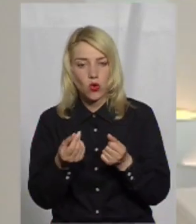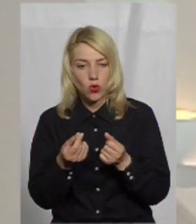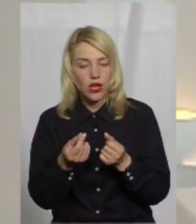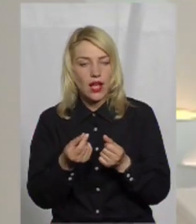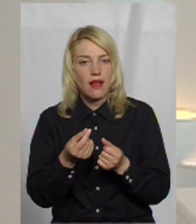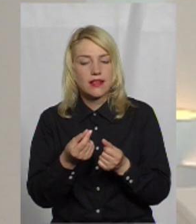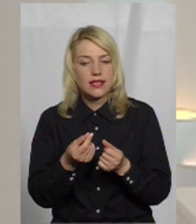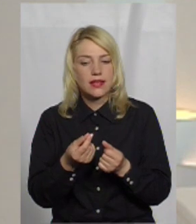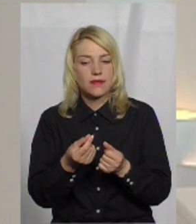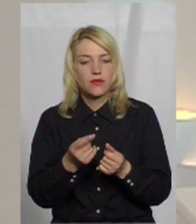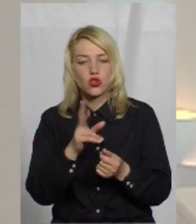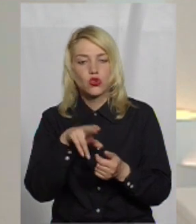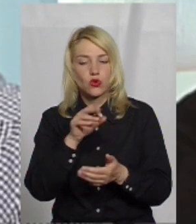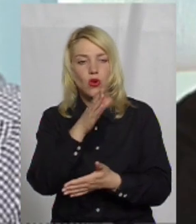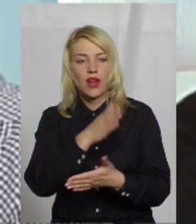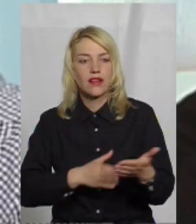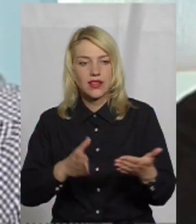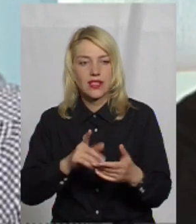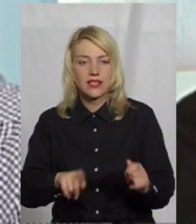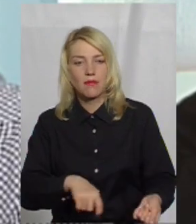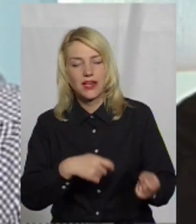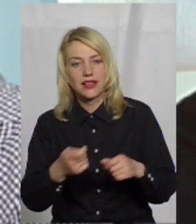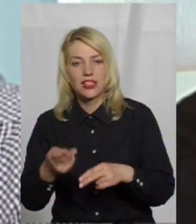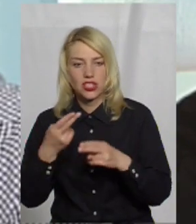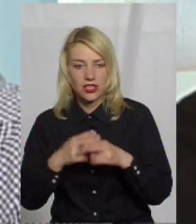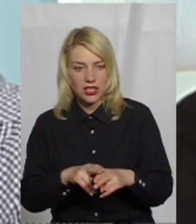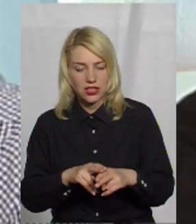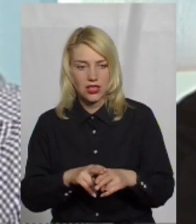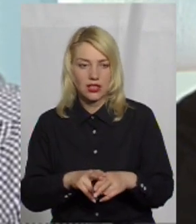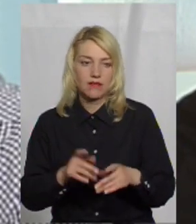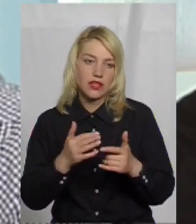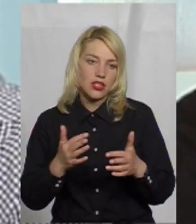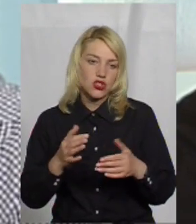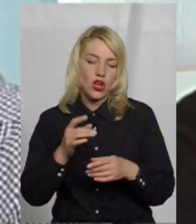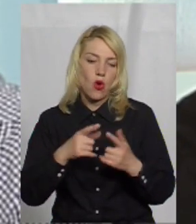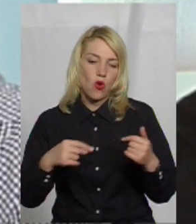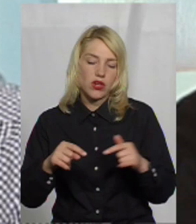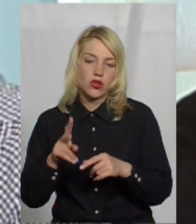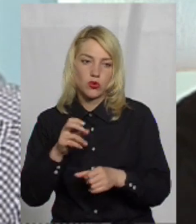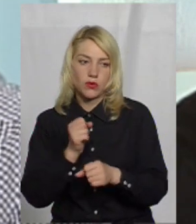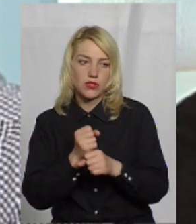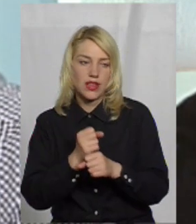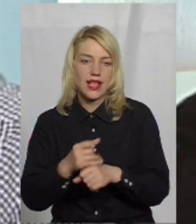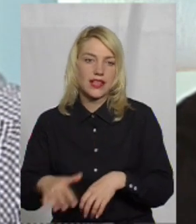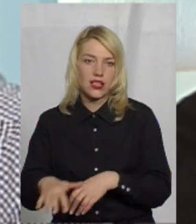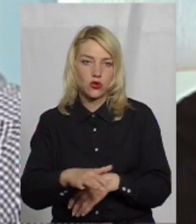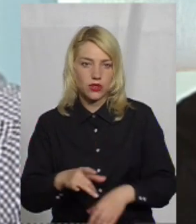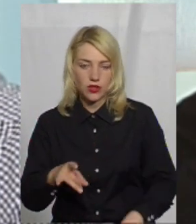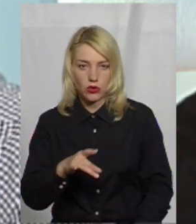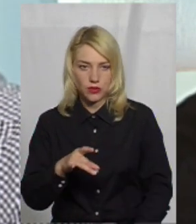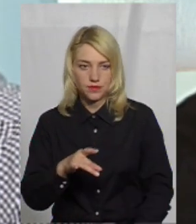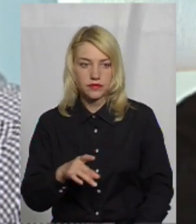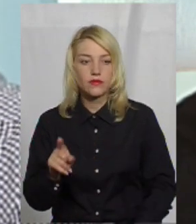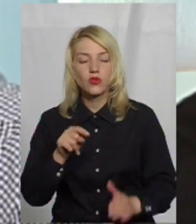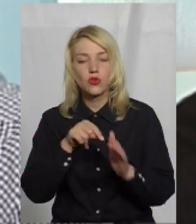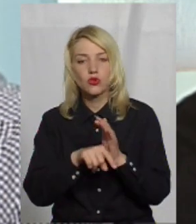чи передачі техніки сільськогосподарських підприємств, інших організацій, які функціонували на території району. Що стосується